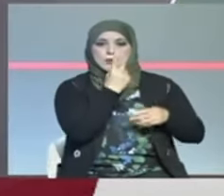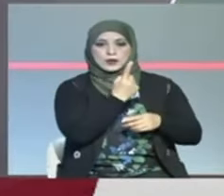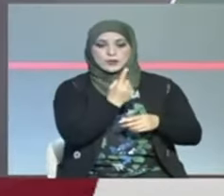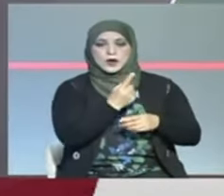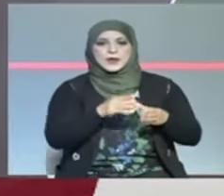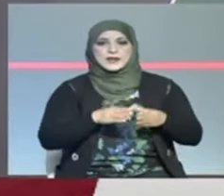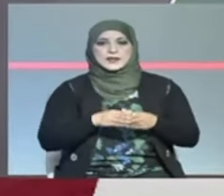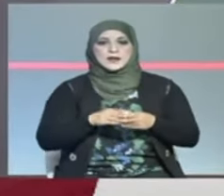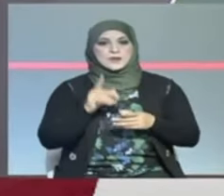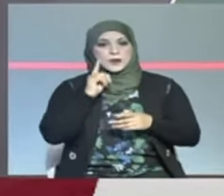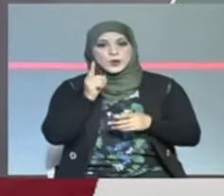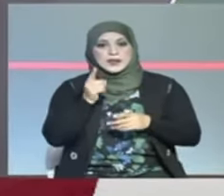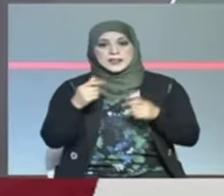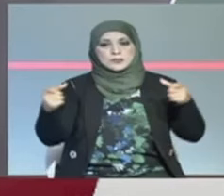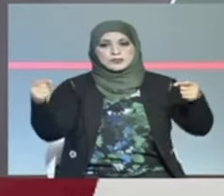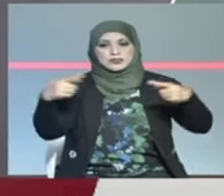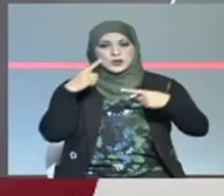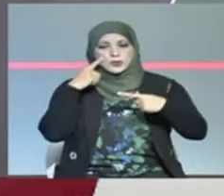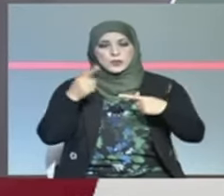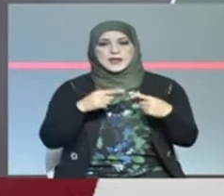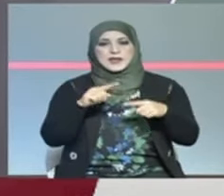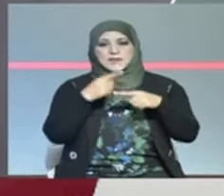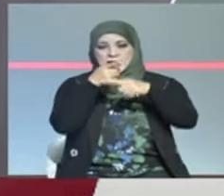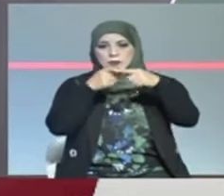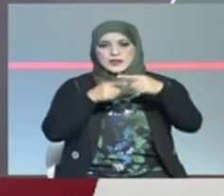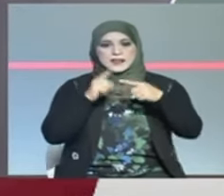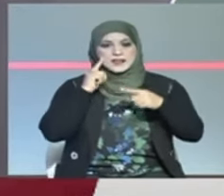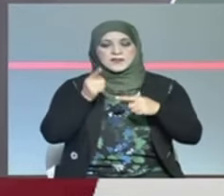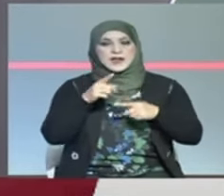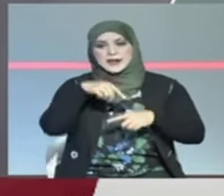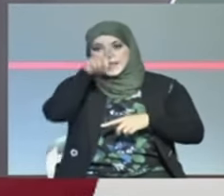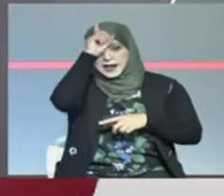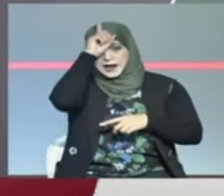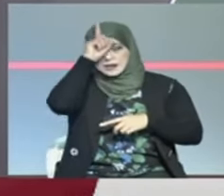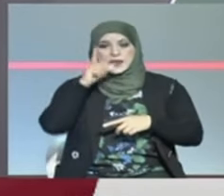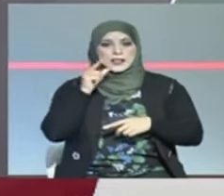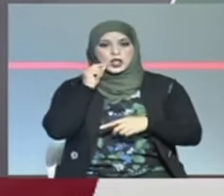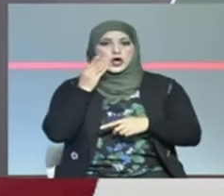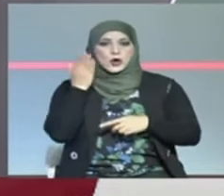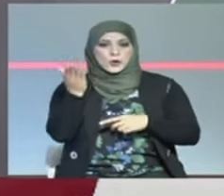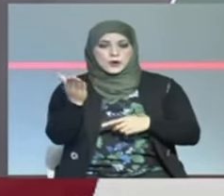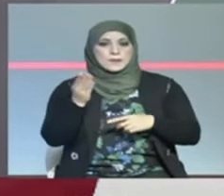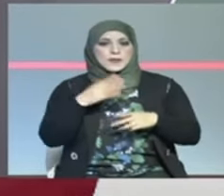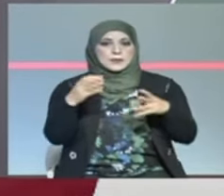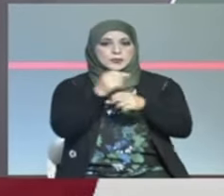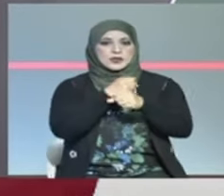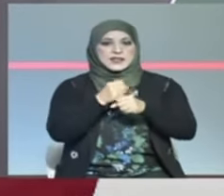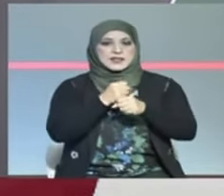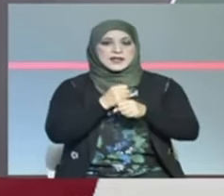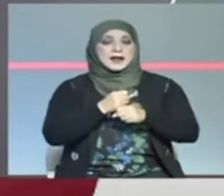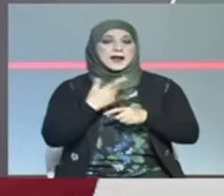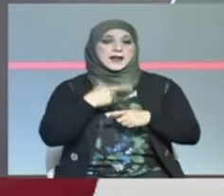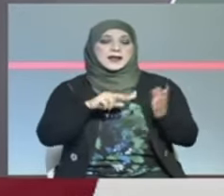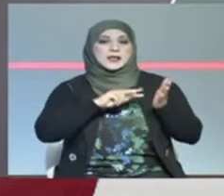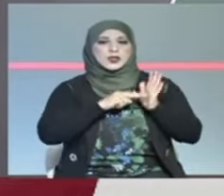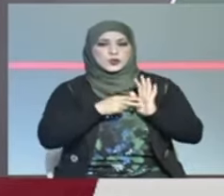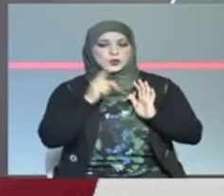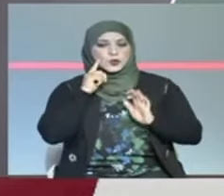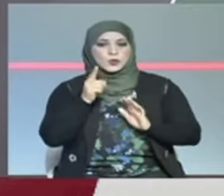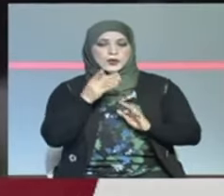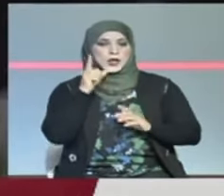واحدة وسيبالي ندال في الدورة النصف النهائية للماني أليكساندر زفيريف المنتصر على سوريا ستان